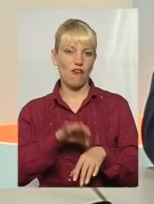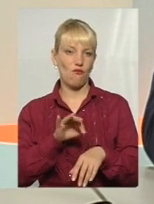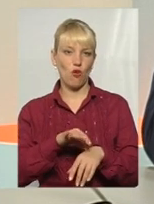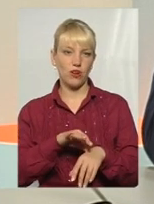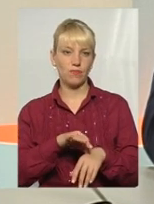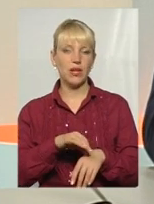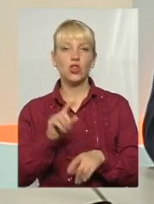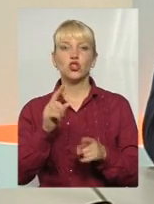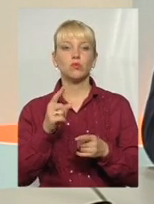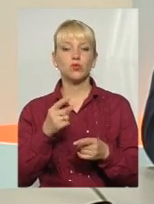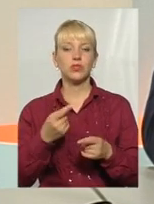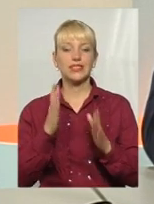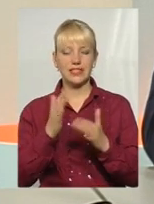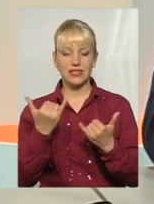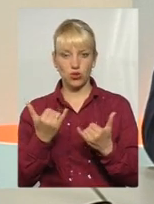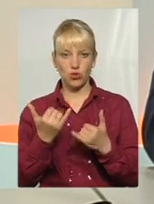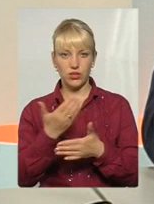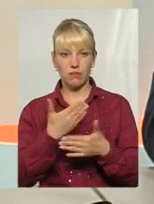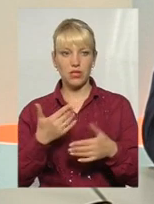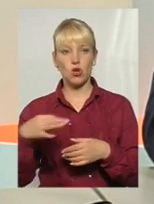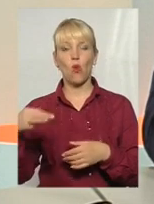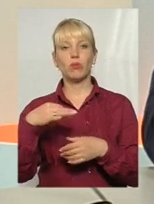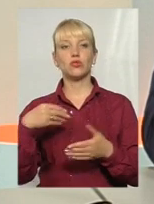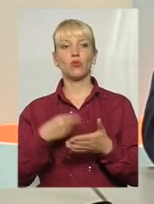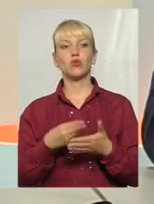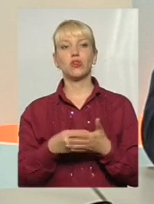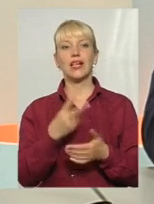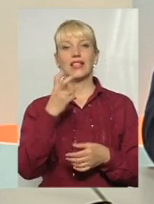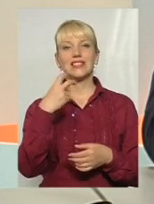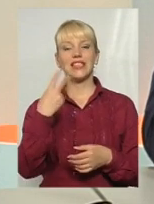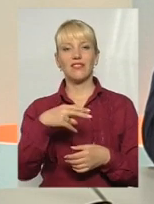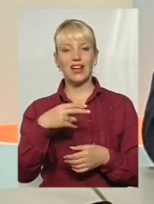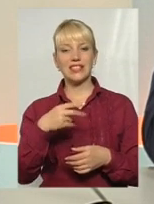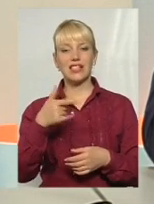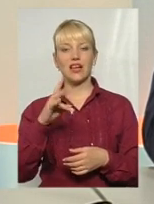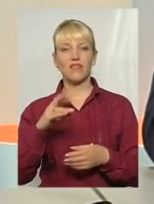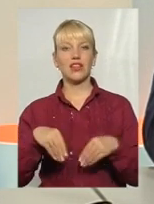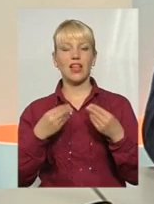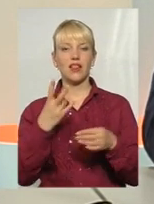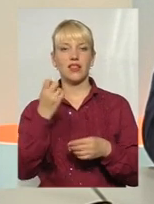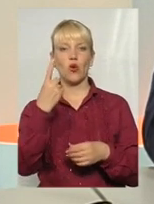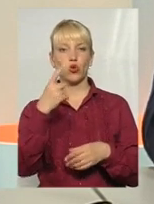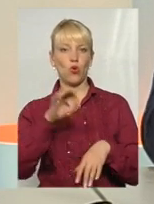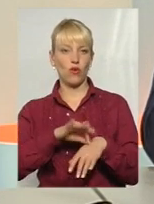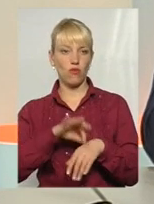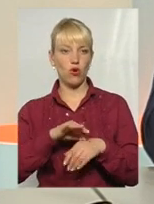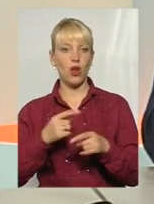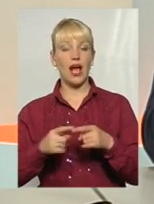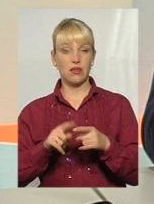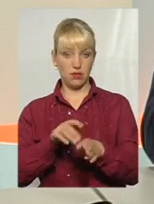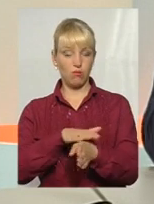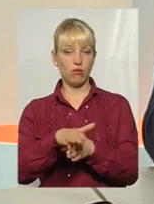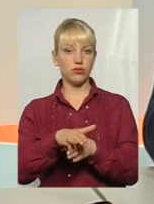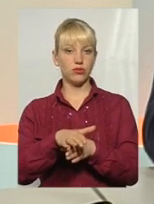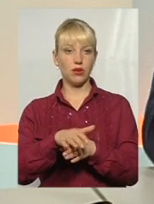Тому що ми сьогодні таки з обласного бюджету 220 гривень вдали на одного хворого. А це повністю.